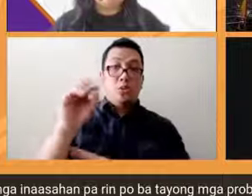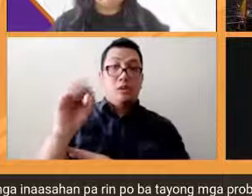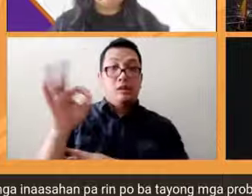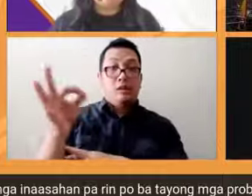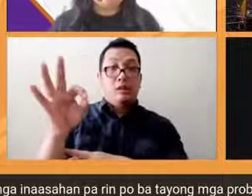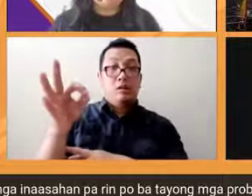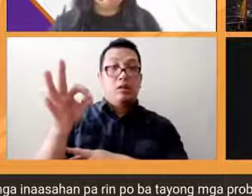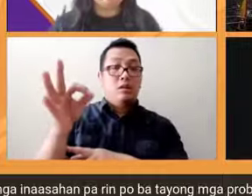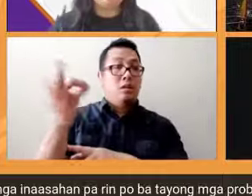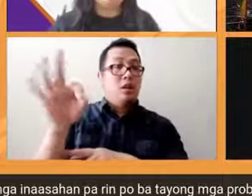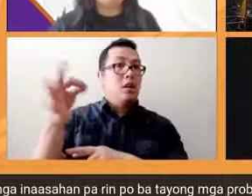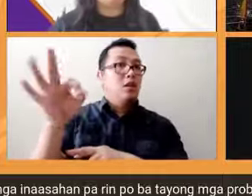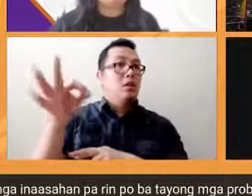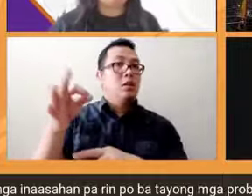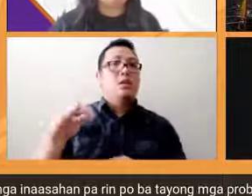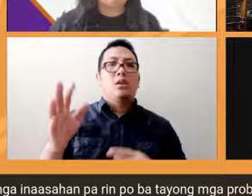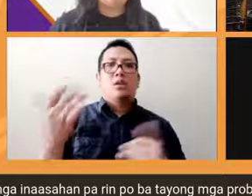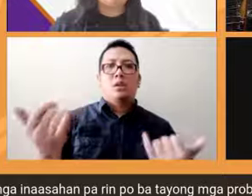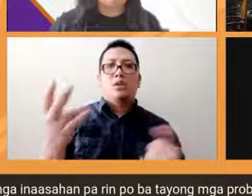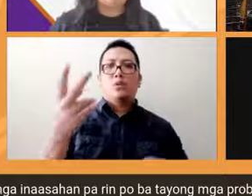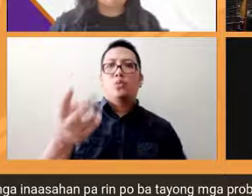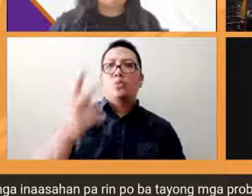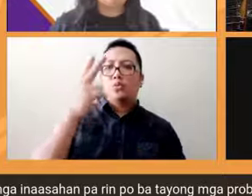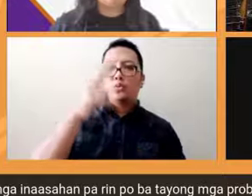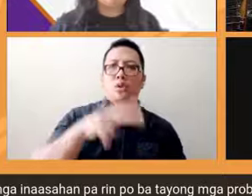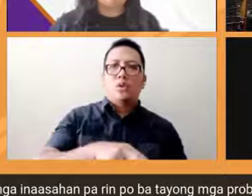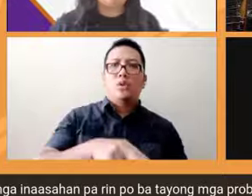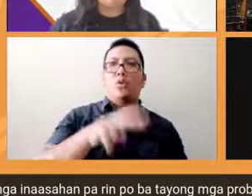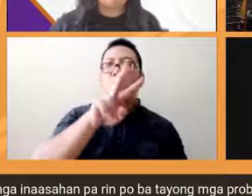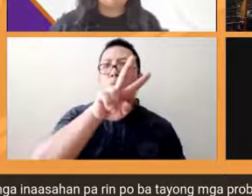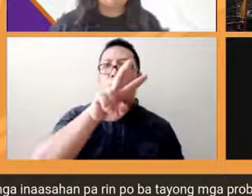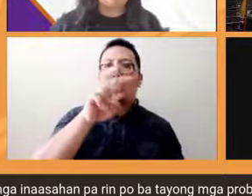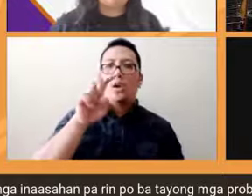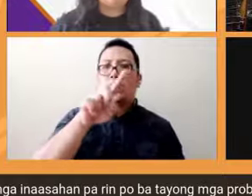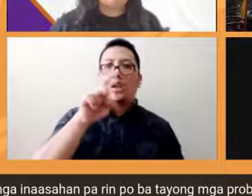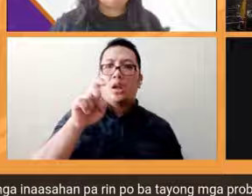,108 voting centers ang